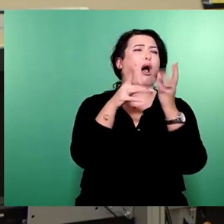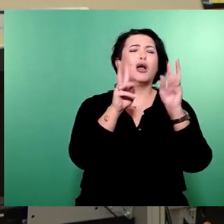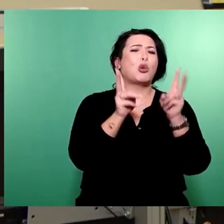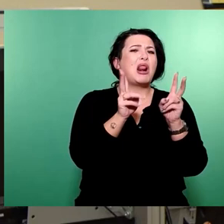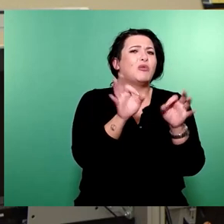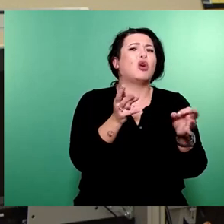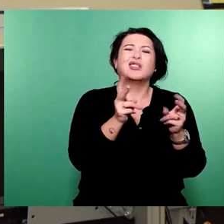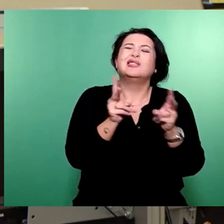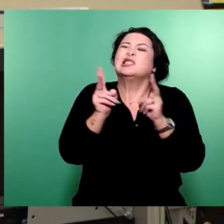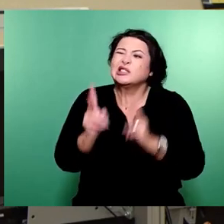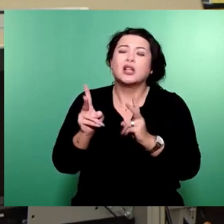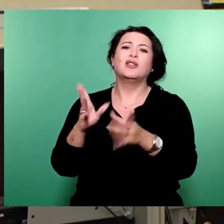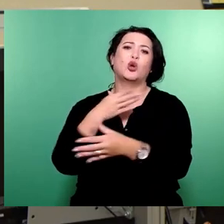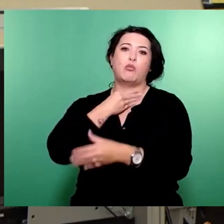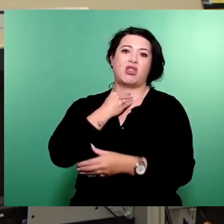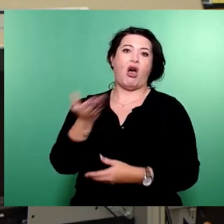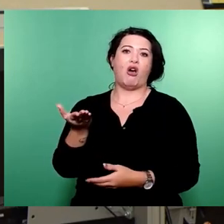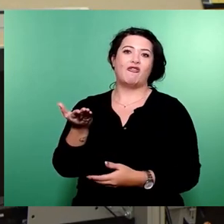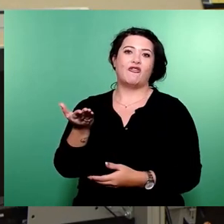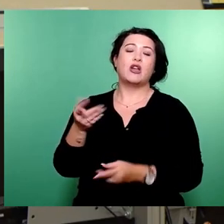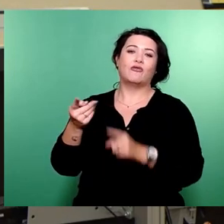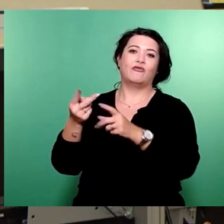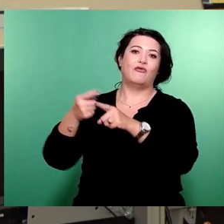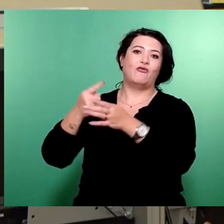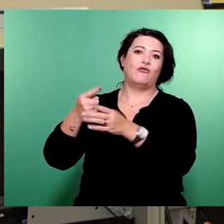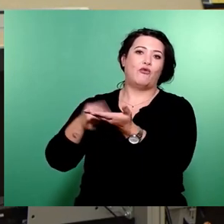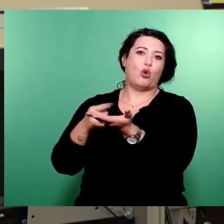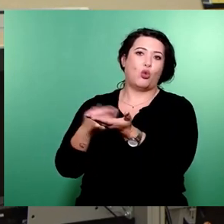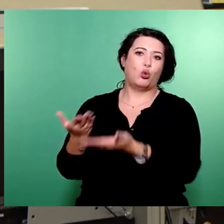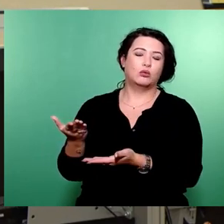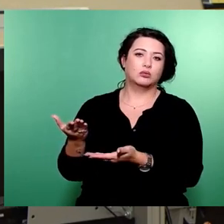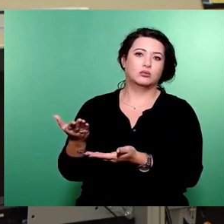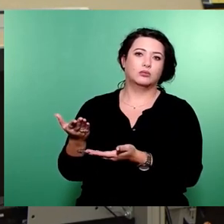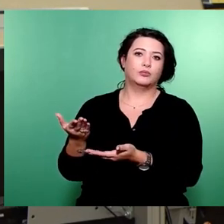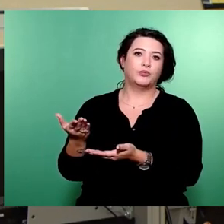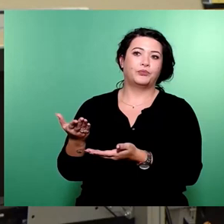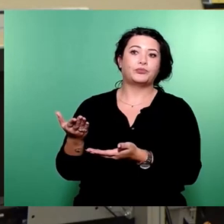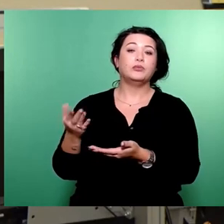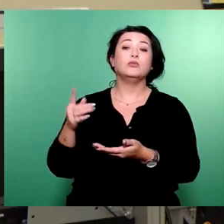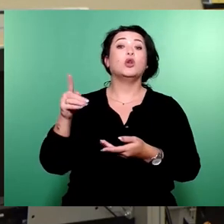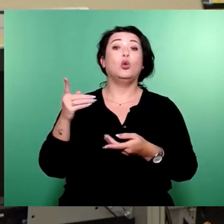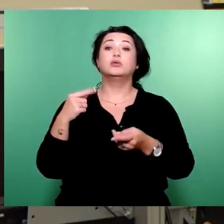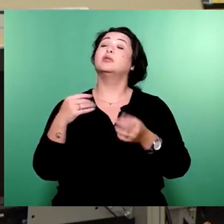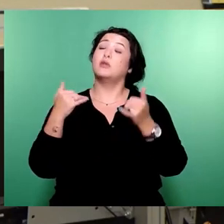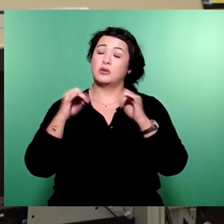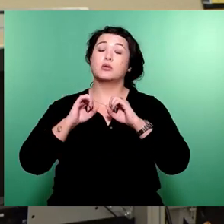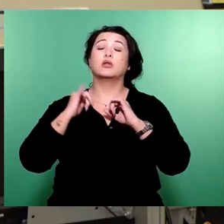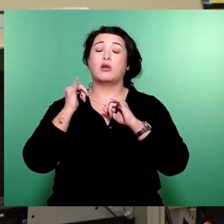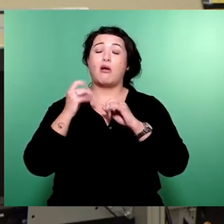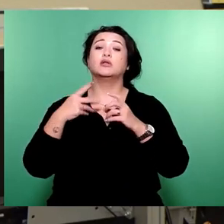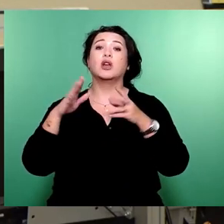absolute Bedarfforderung. Und dann, ja, es gab Abstriche, das wusste man auch